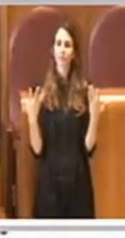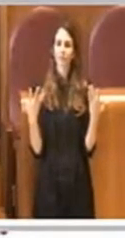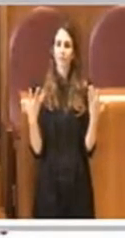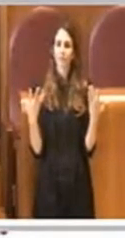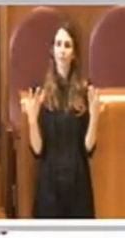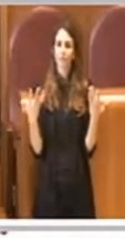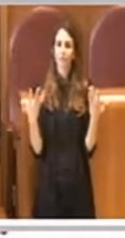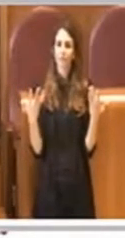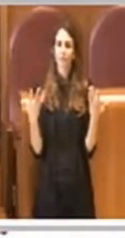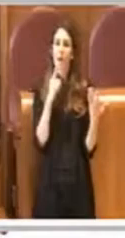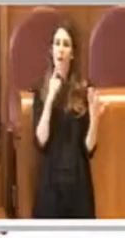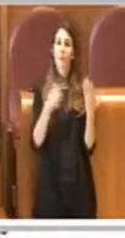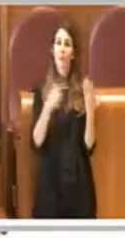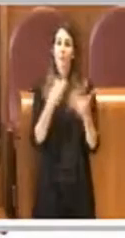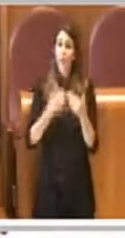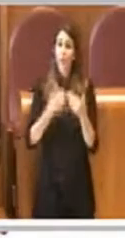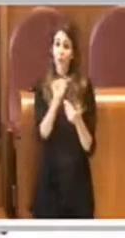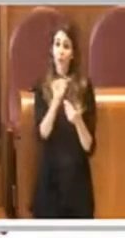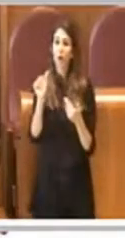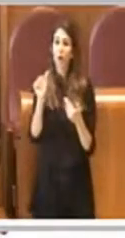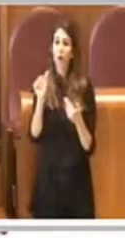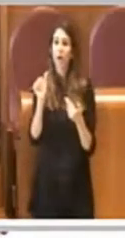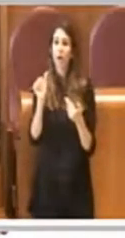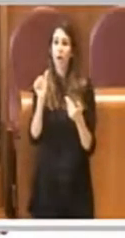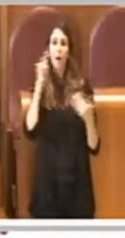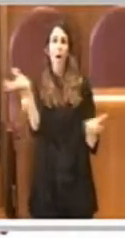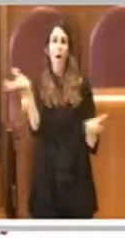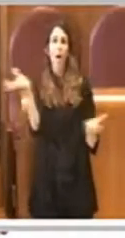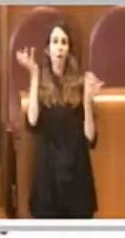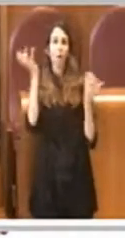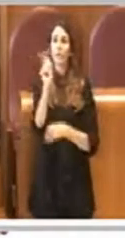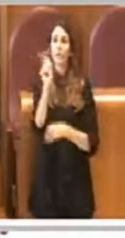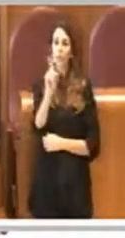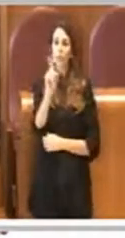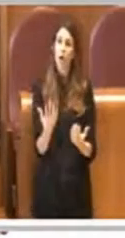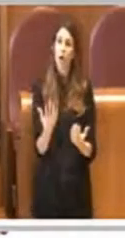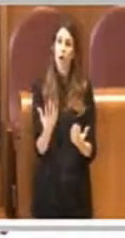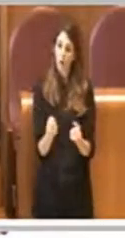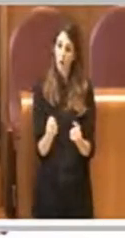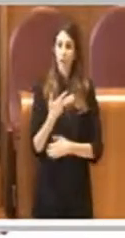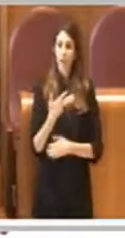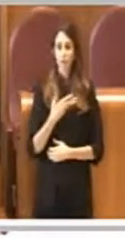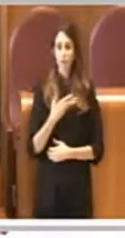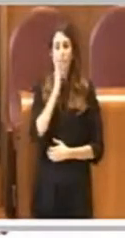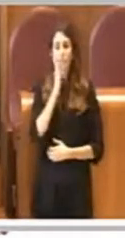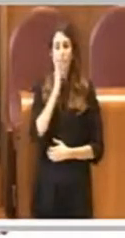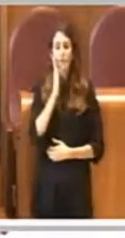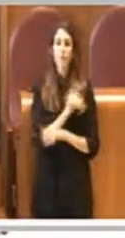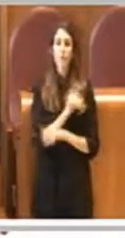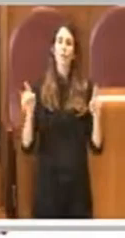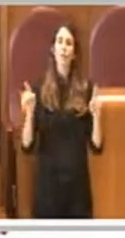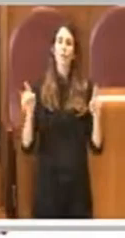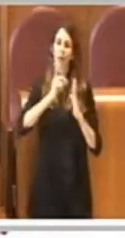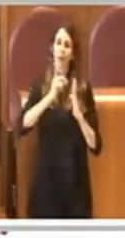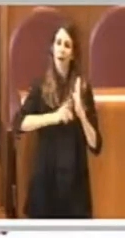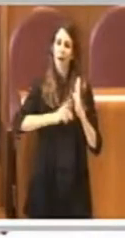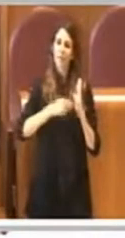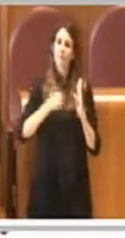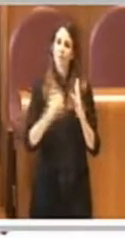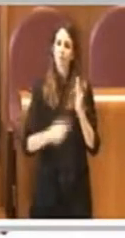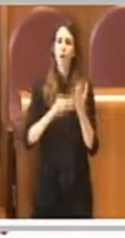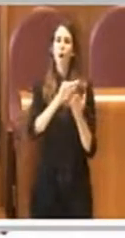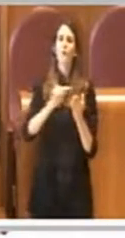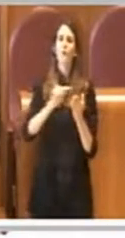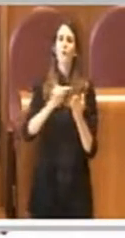eventualmente nei comunicati, ma in realtà è un fatto concreto, quindi votare positivamente questa delibera va in quella